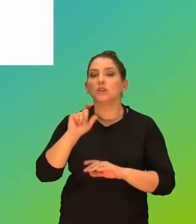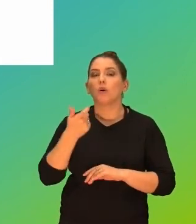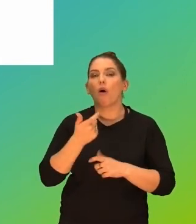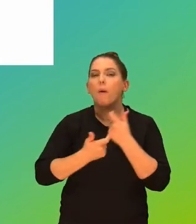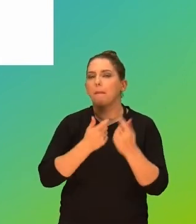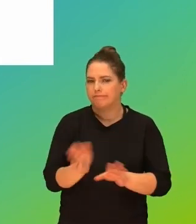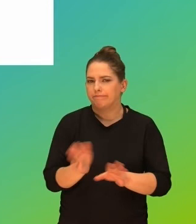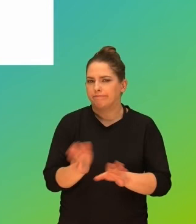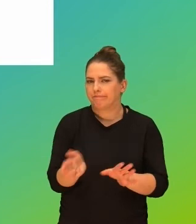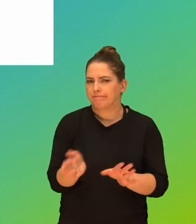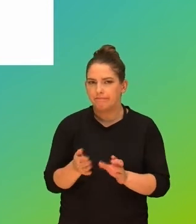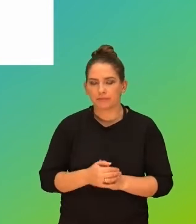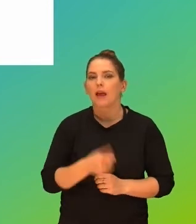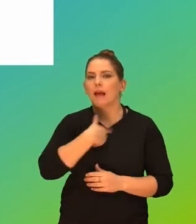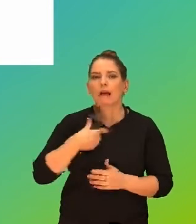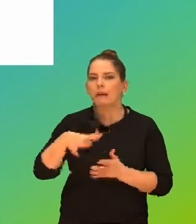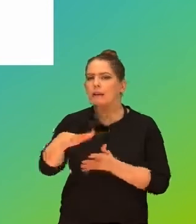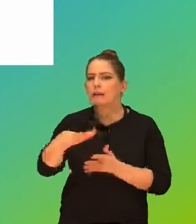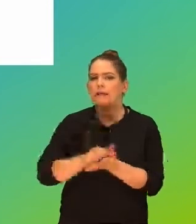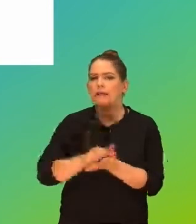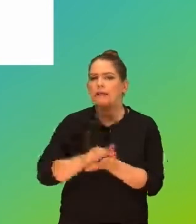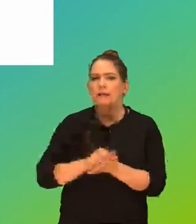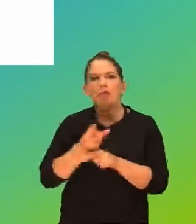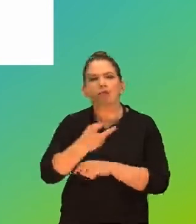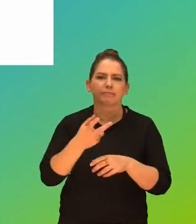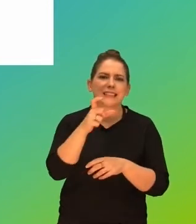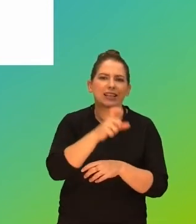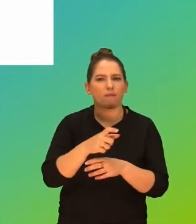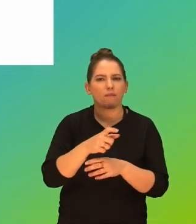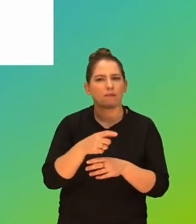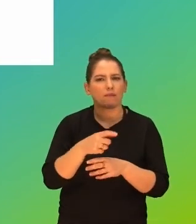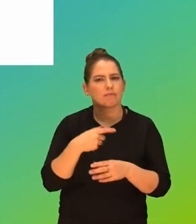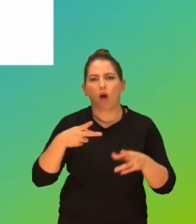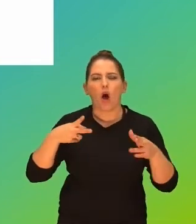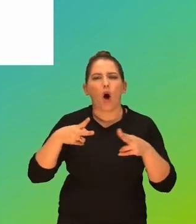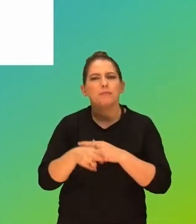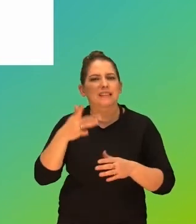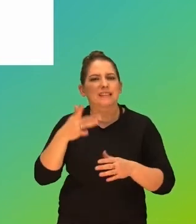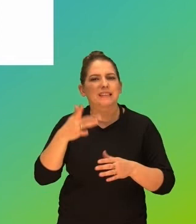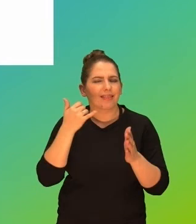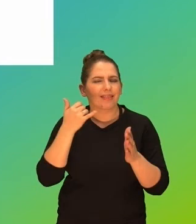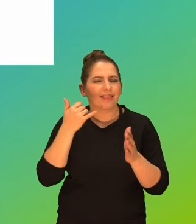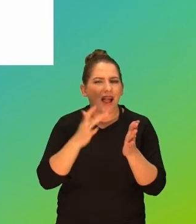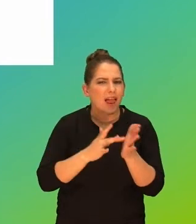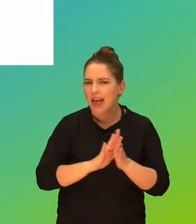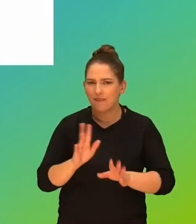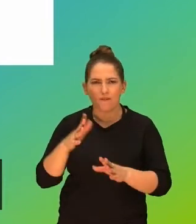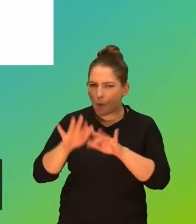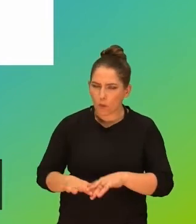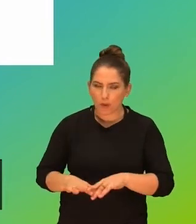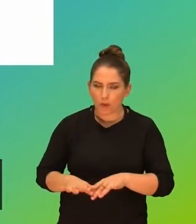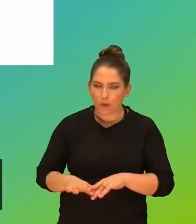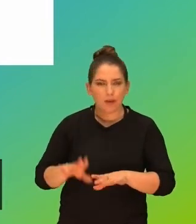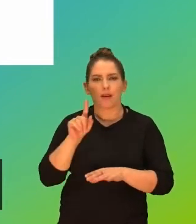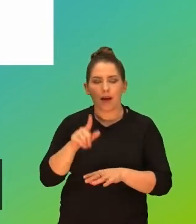nie robimy? Nie zabierajmy dostępu do urządzeń cyfrowych, nie odcinajmy dziecka od smartfona, od komputera.